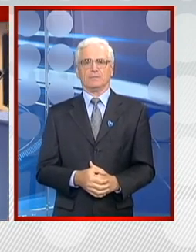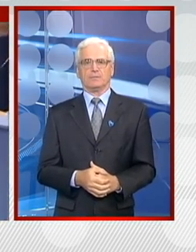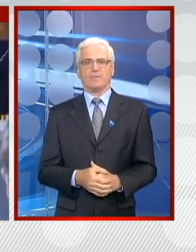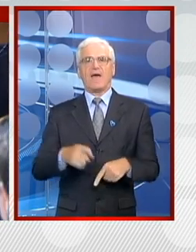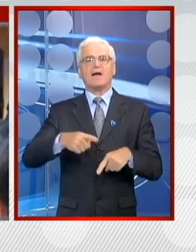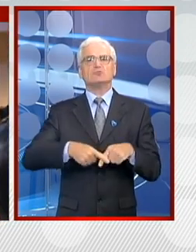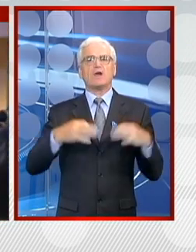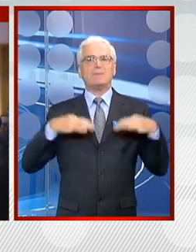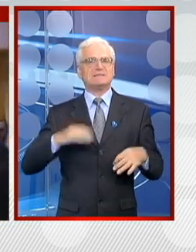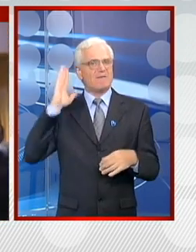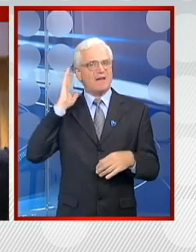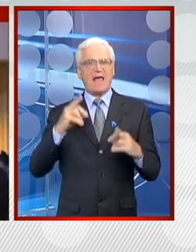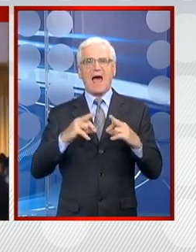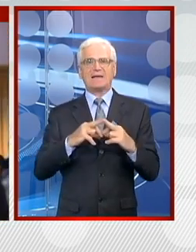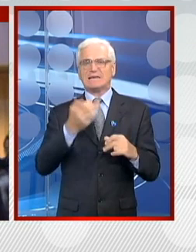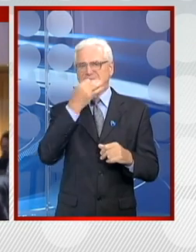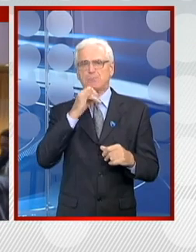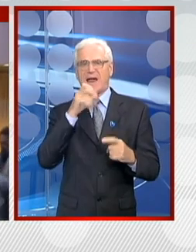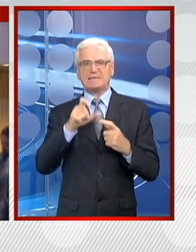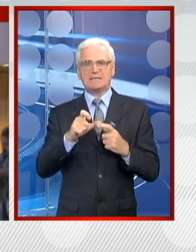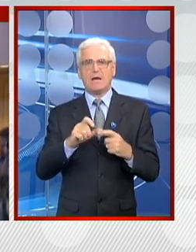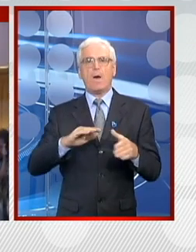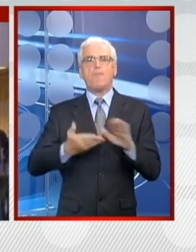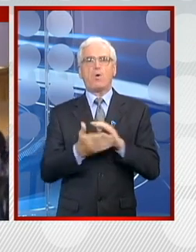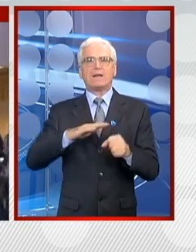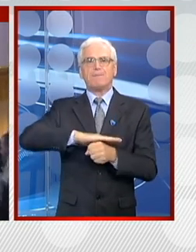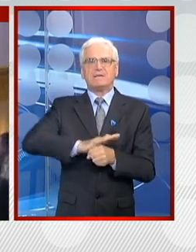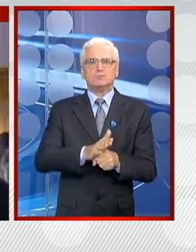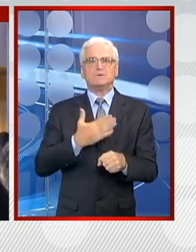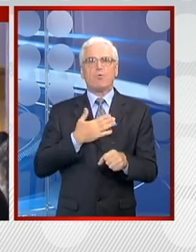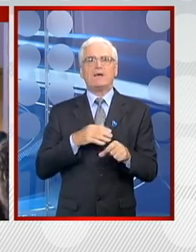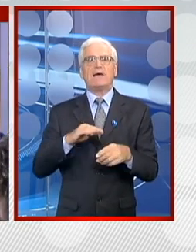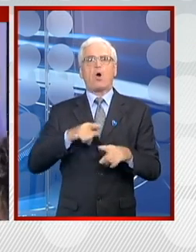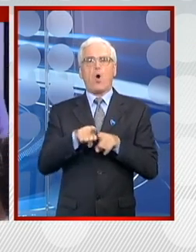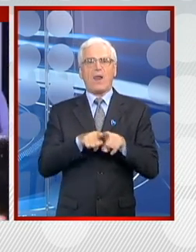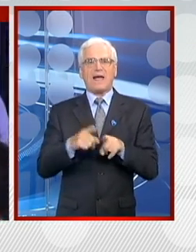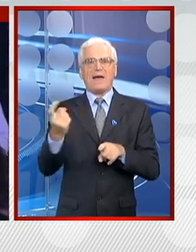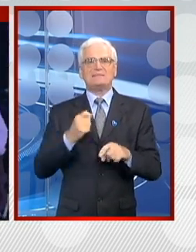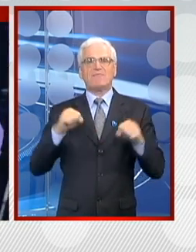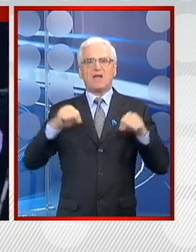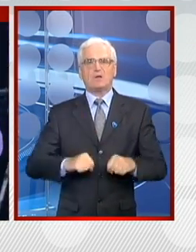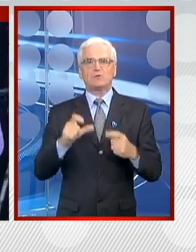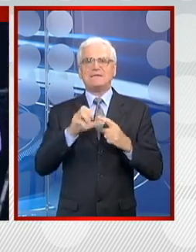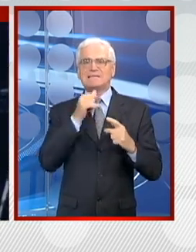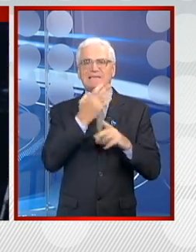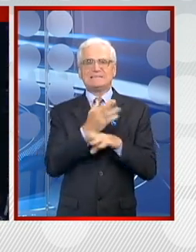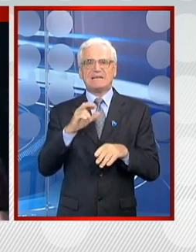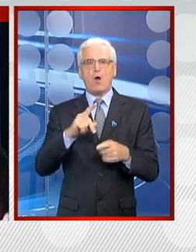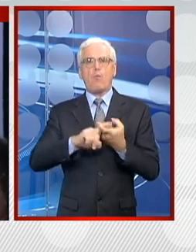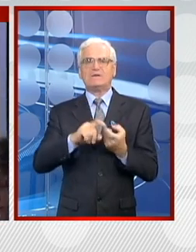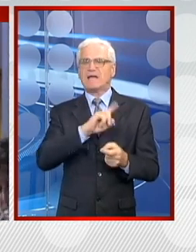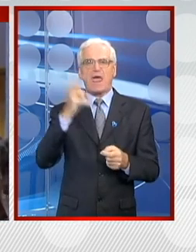Evročki premier Aleksij Cipres pod pritiskom svoji stranački kolega iz vladeći Sirize oko